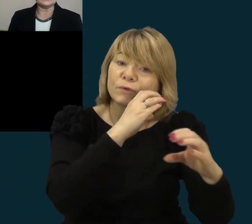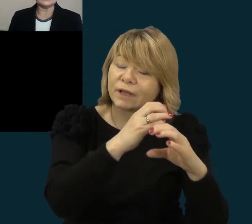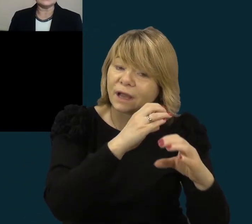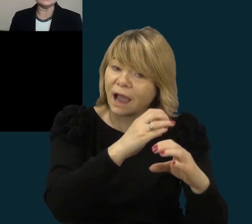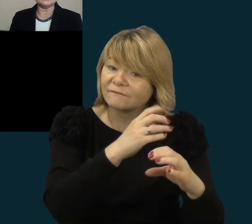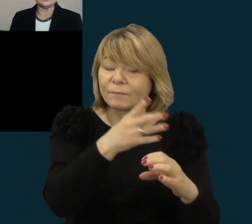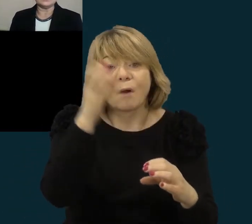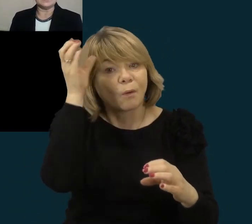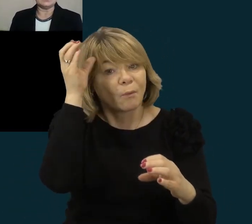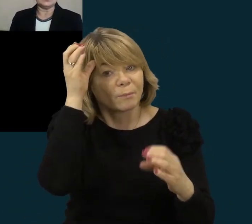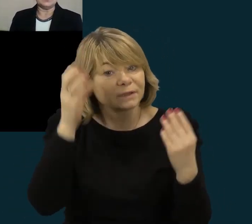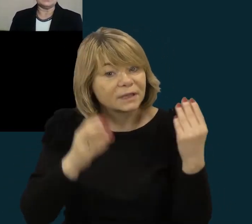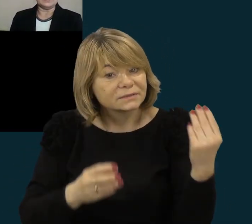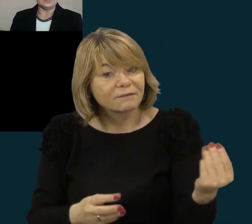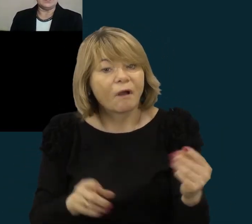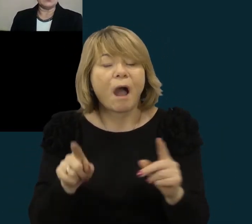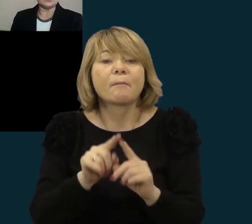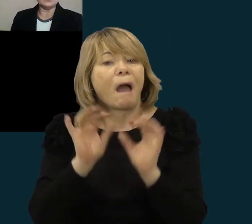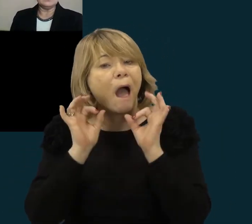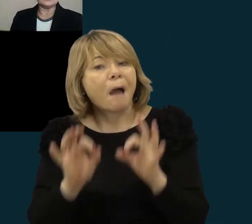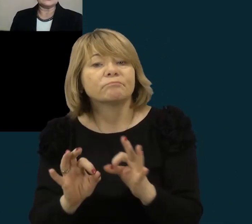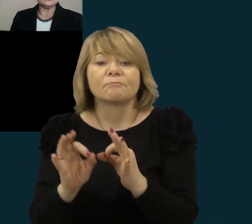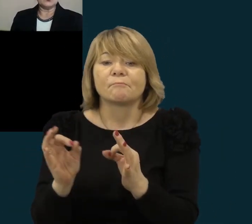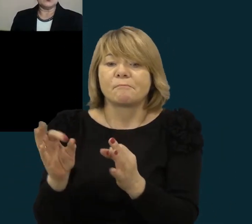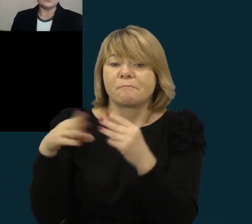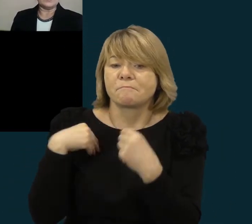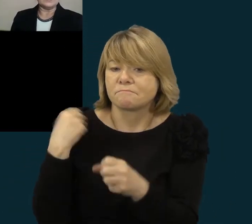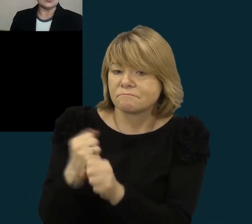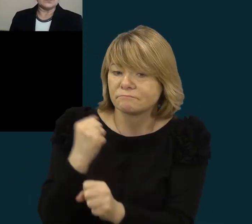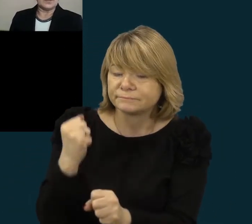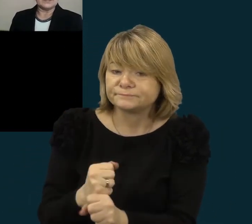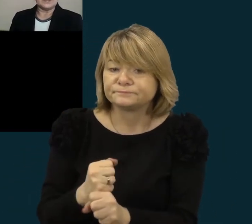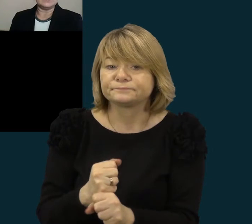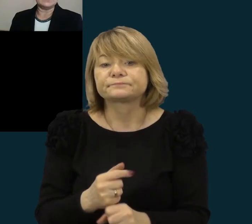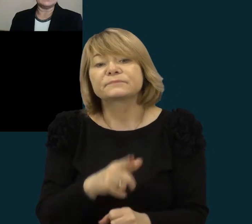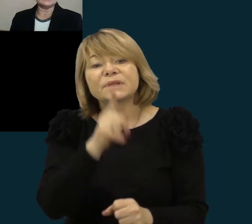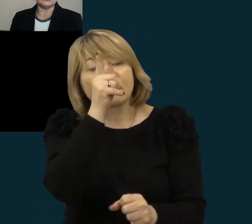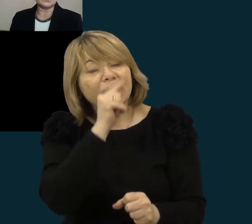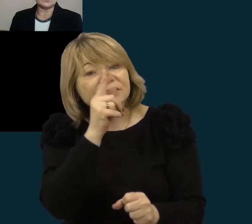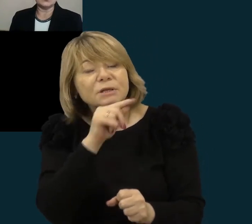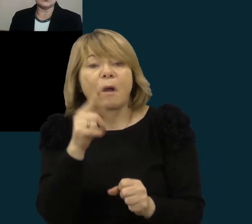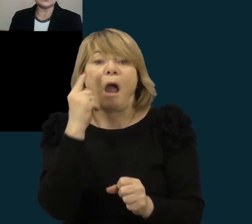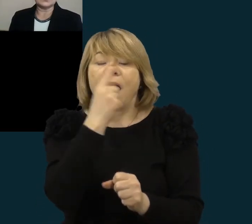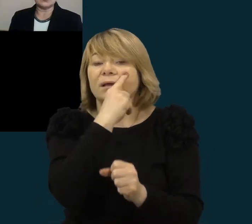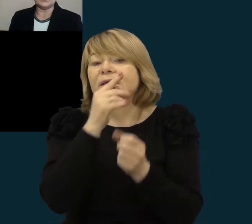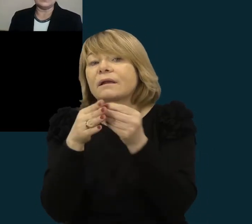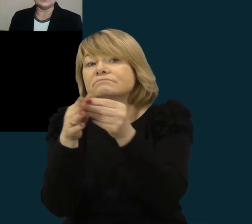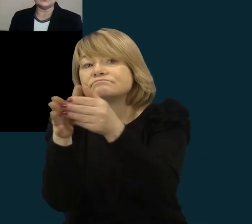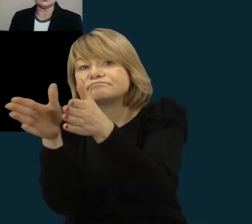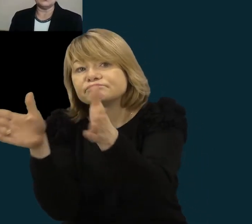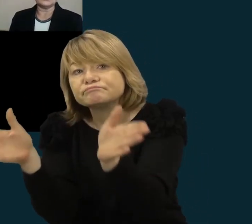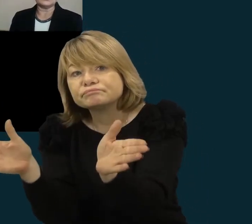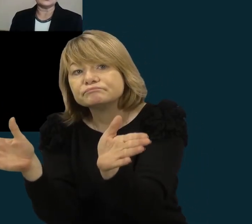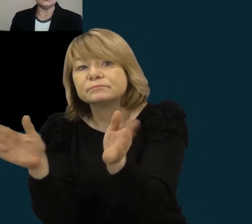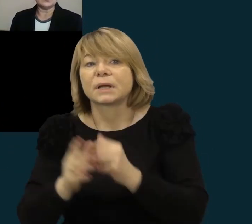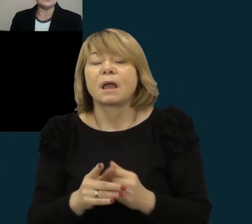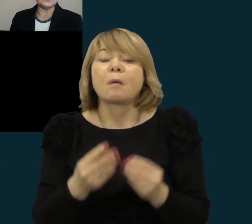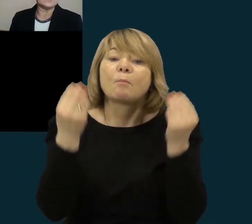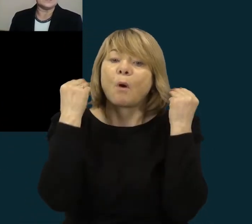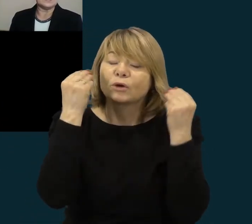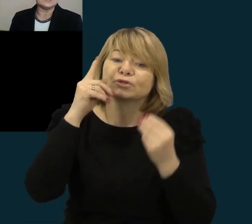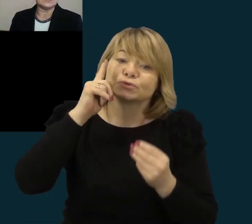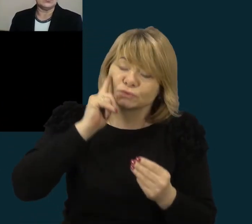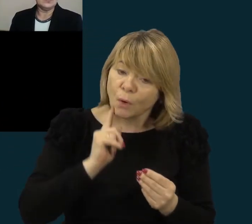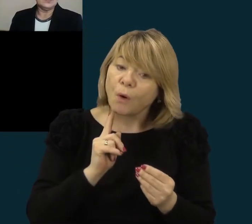kompetencijos, tinkamai bendrauti ir bendradarbiauti, pažinimo kompetencijos plėstė kyrati, mokėjimo mokytis kompetencijos, mokytis nori